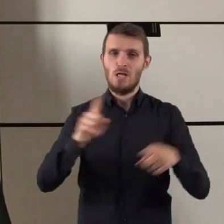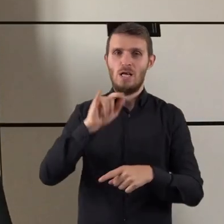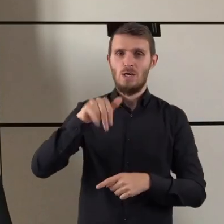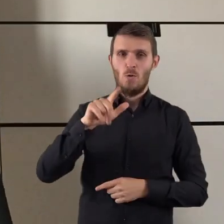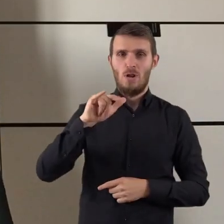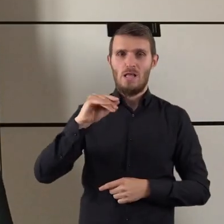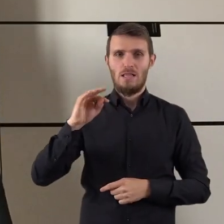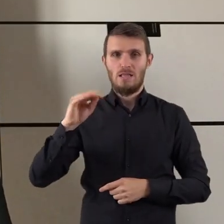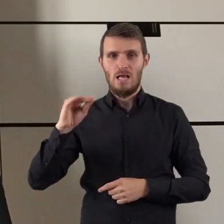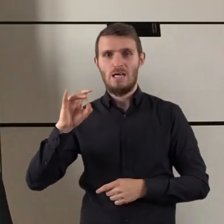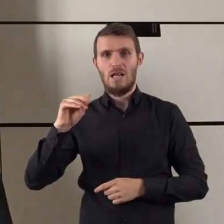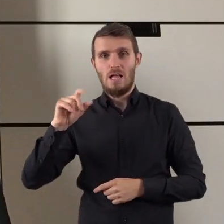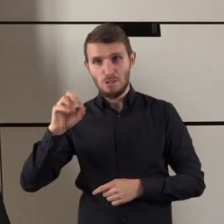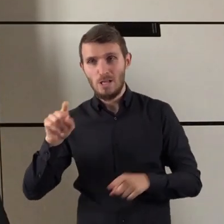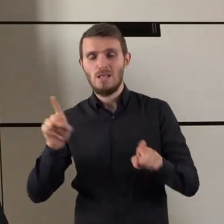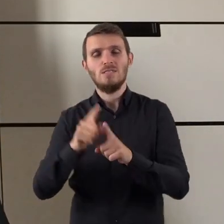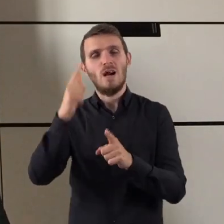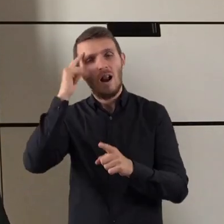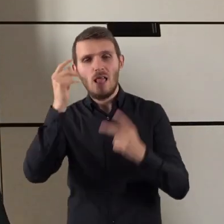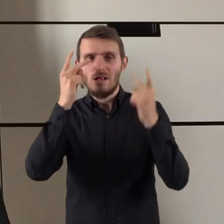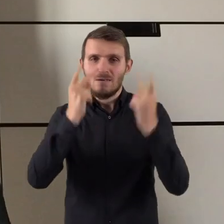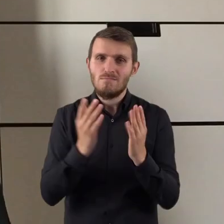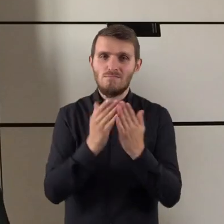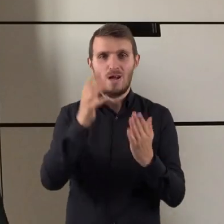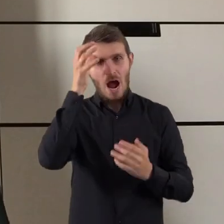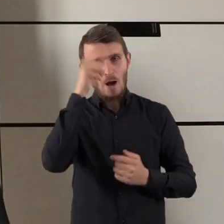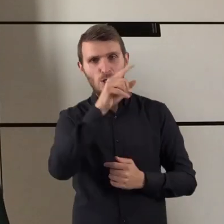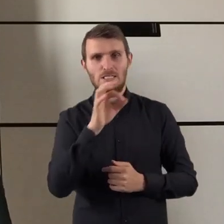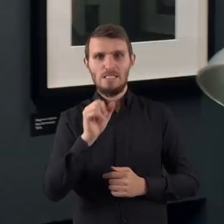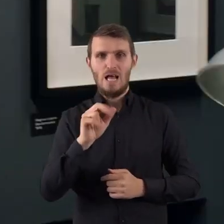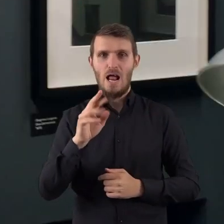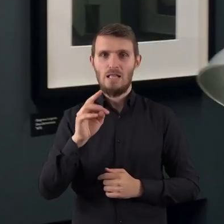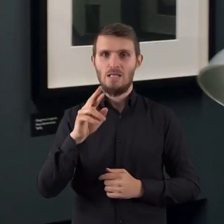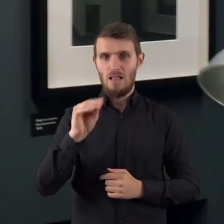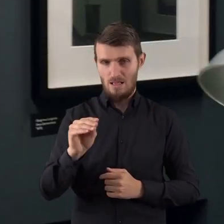Greco i snobowali się na czytanie Sartra.